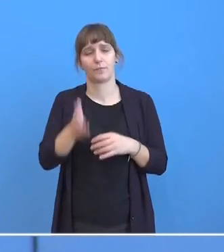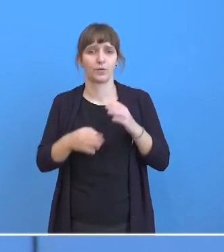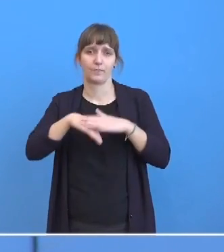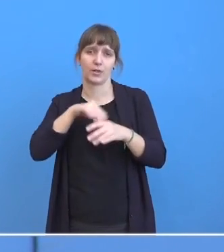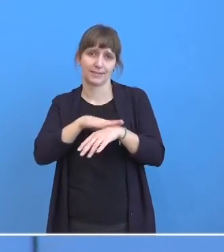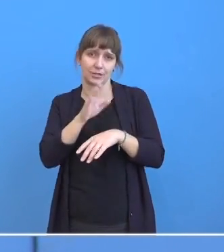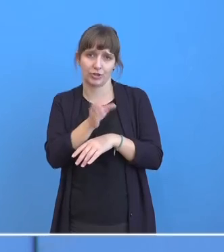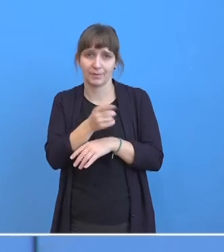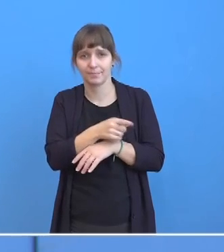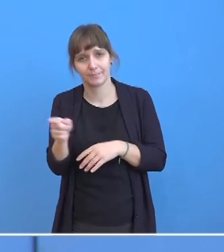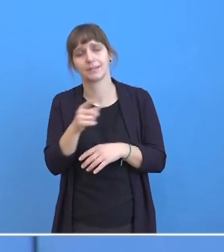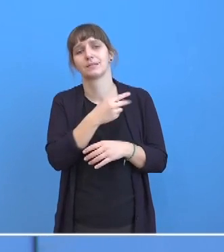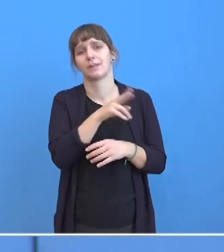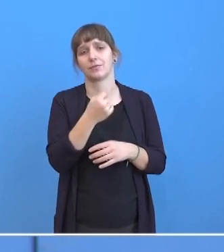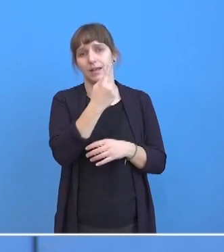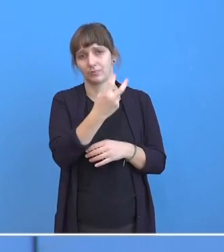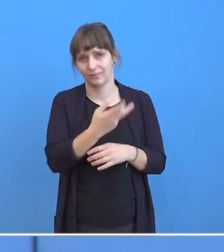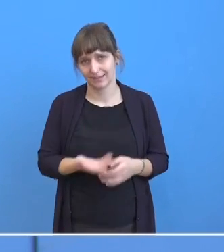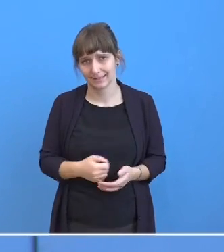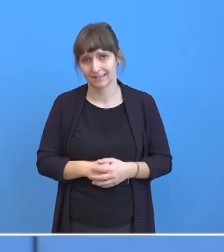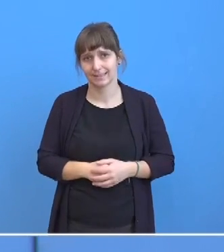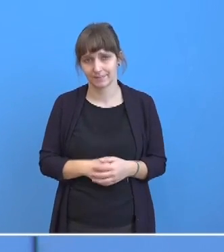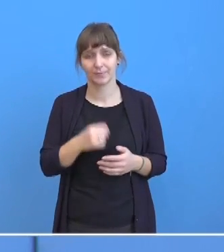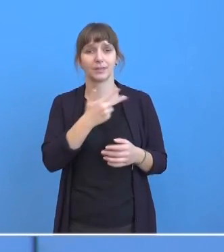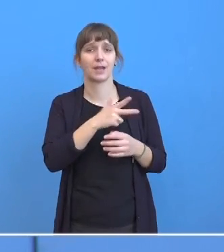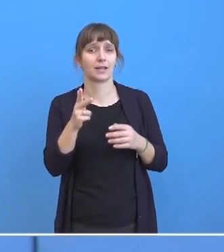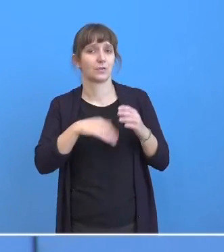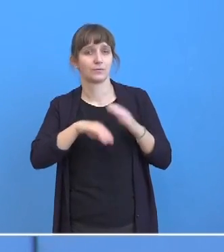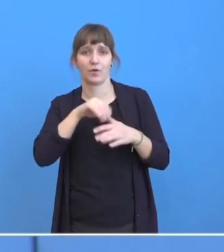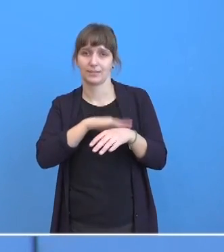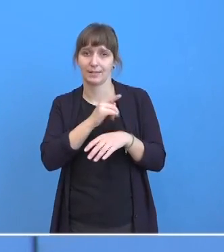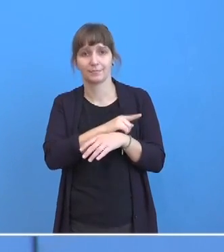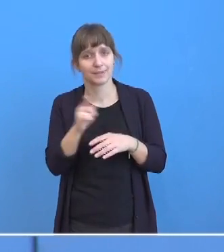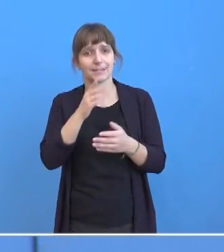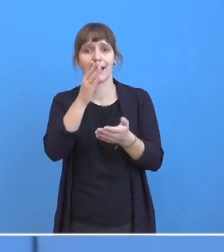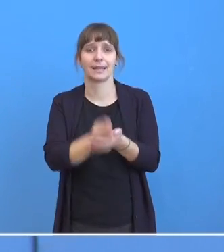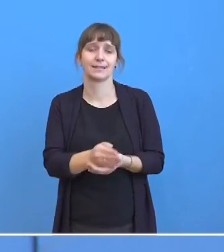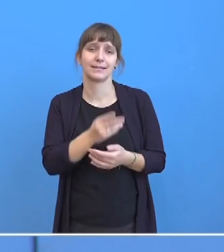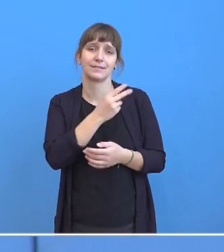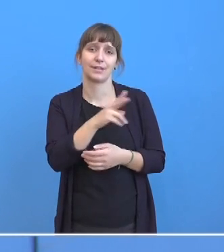2021. 3.500 weitere Vollzeitstellen bis Ende 2022.